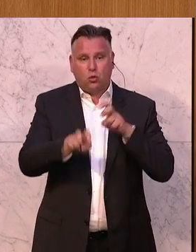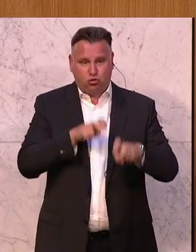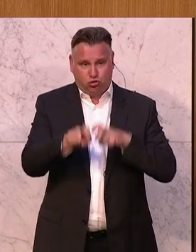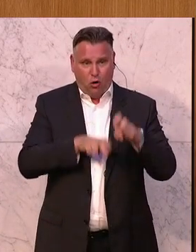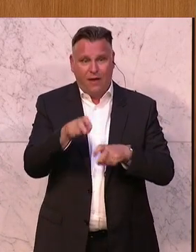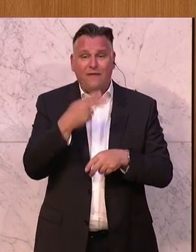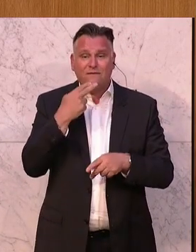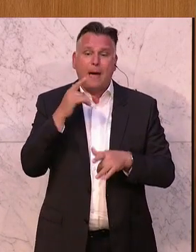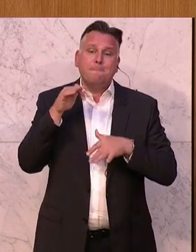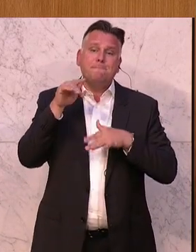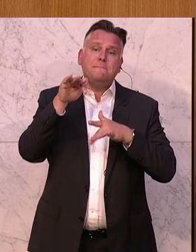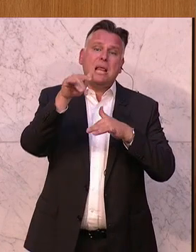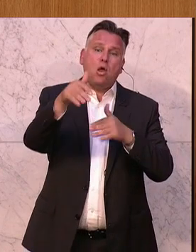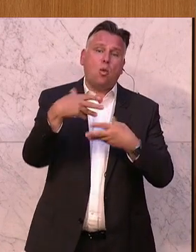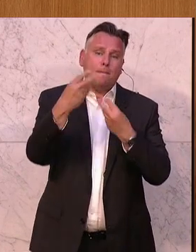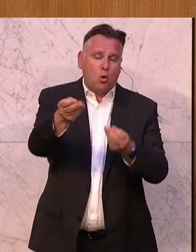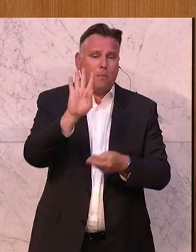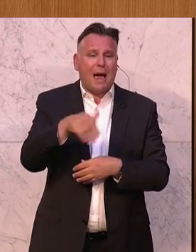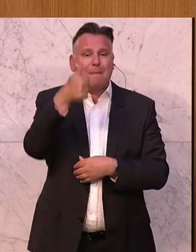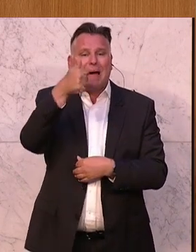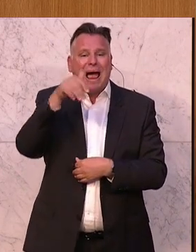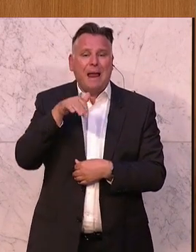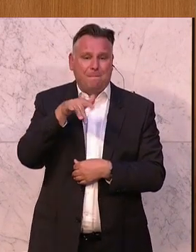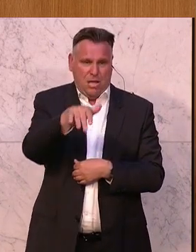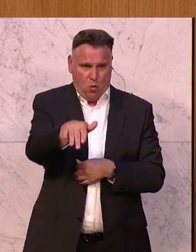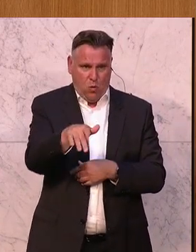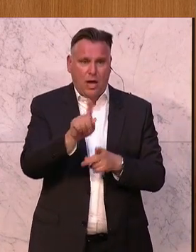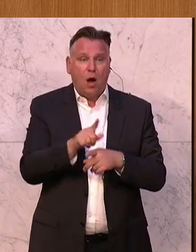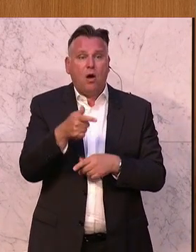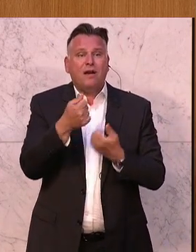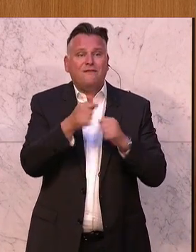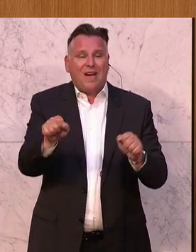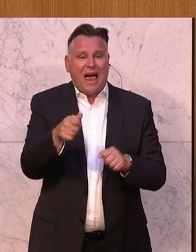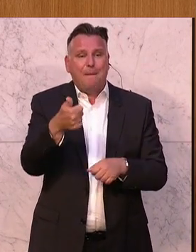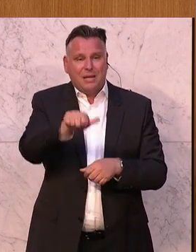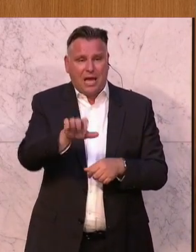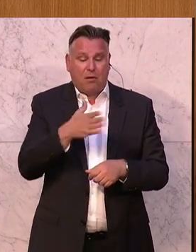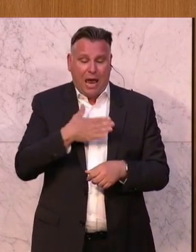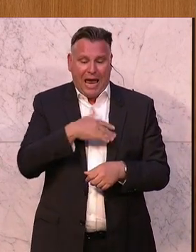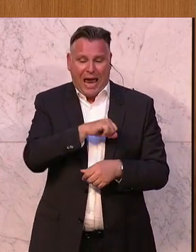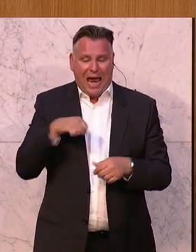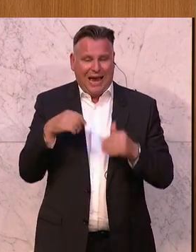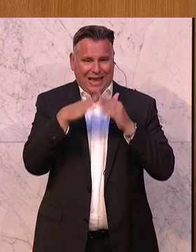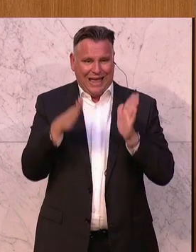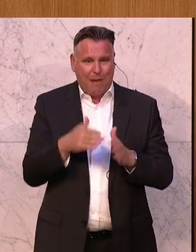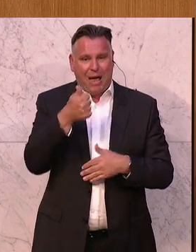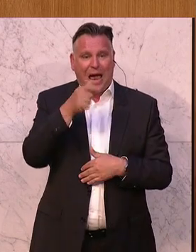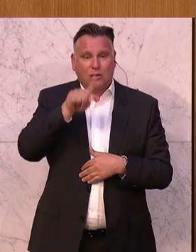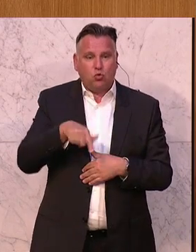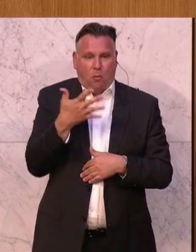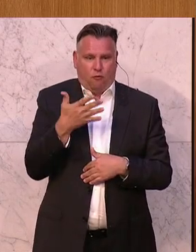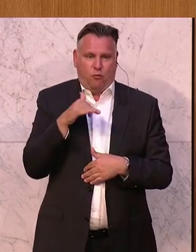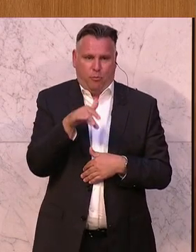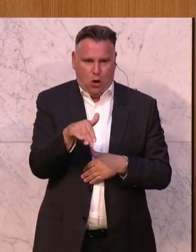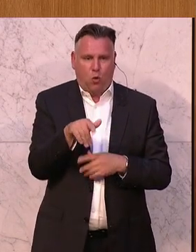Millionen Erbschaften ab einer Million, wobei ein zusätzlicher Freibetrag für das Eigenheim in Höhe von 1,5 Millionen